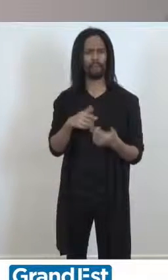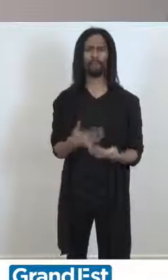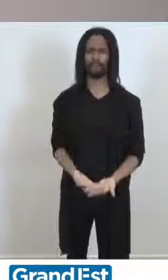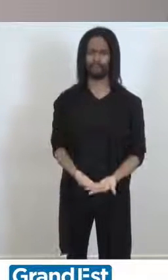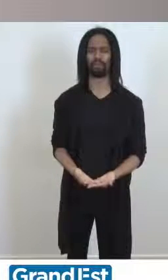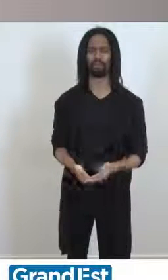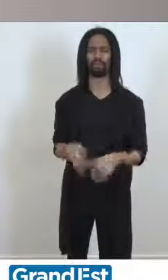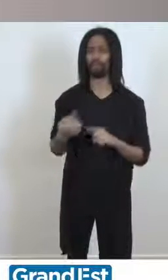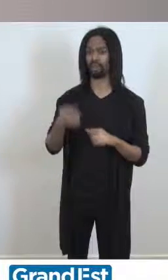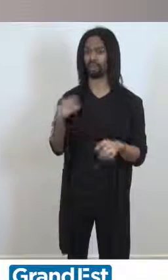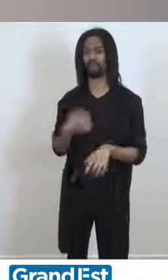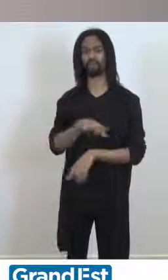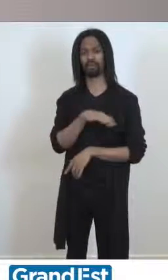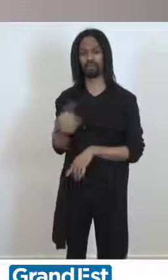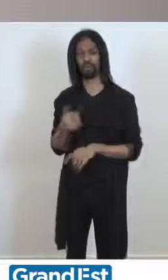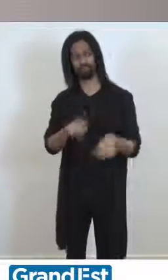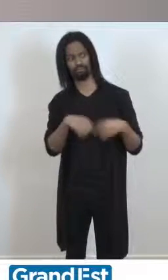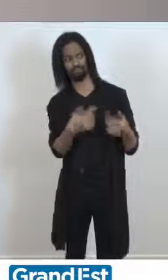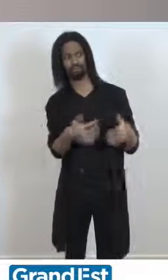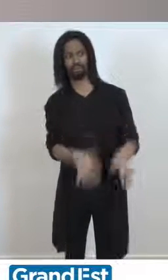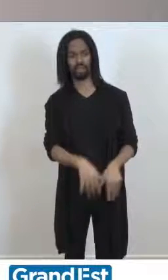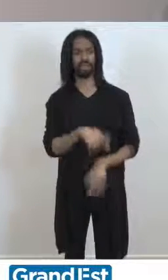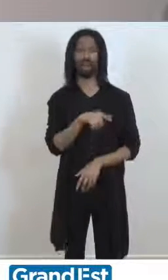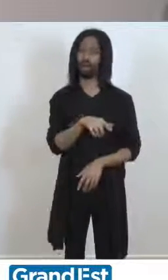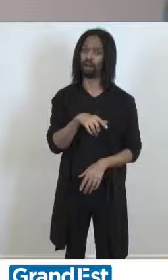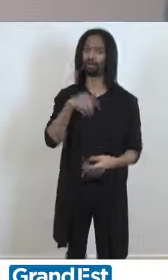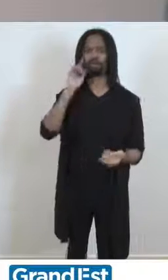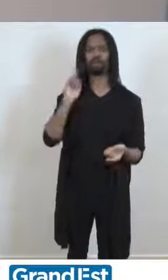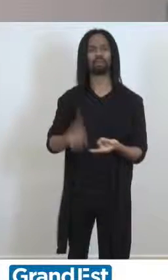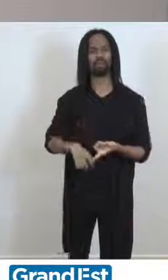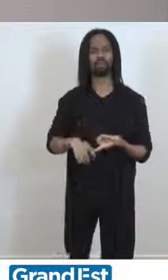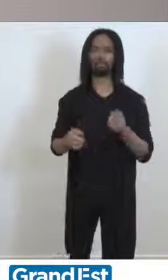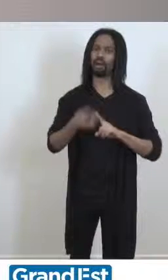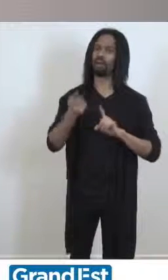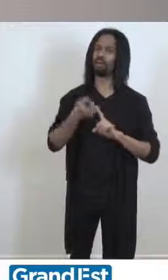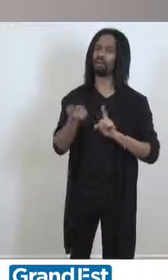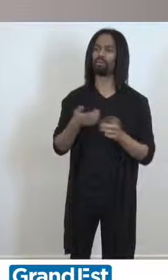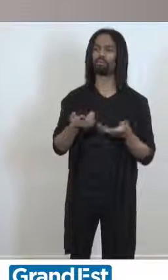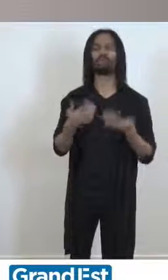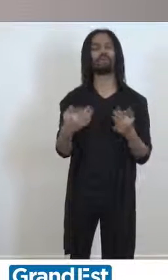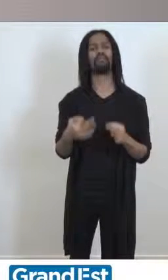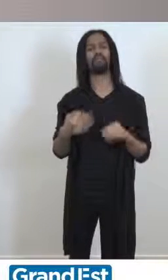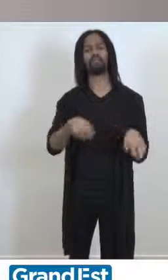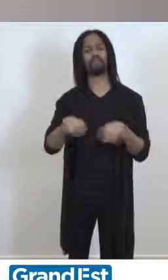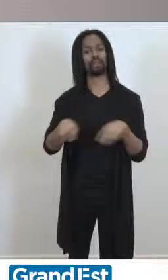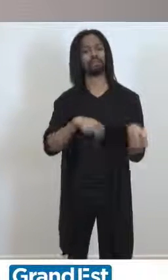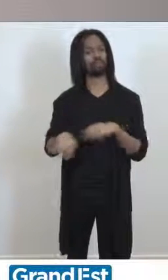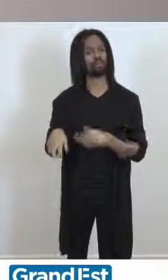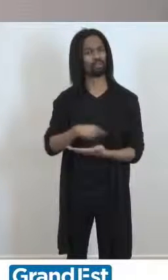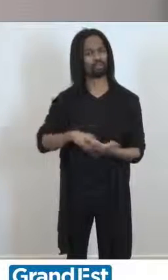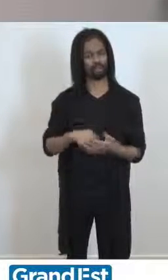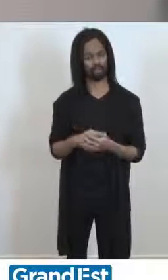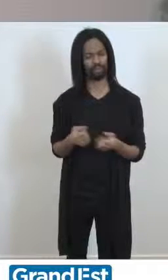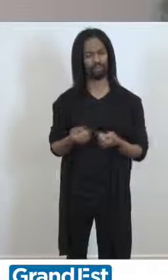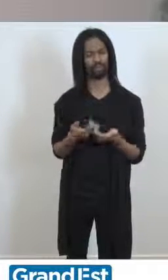du dernier déplacement Haute-Marne,'était un des sujets au menu du déplacement régional, de la part de certains élus départementaux qui s